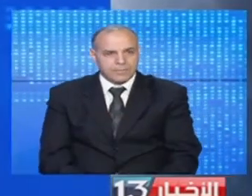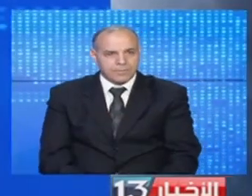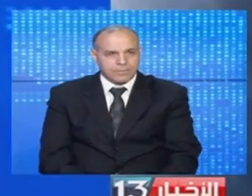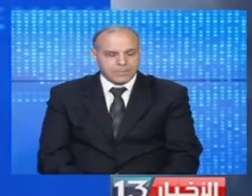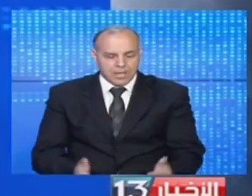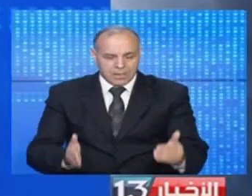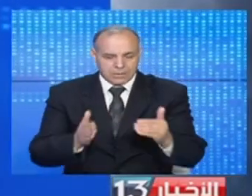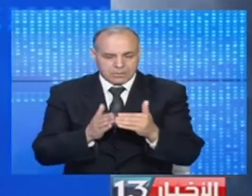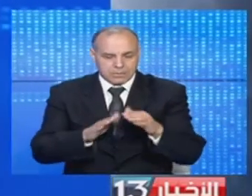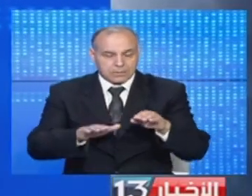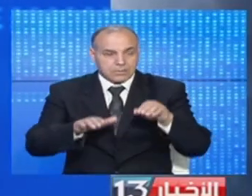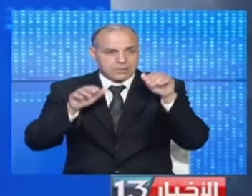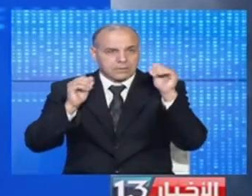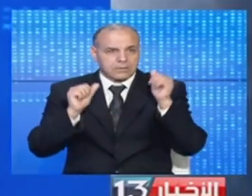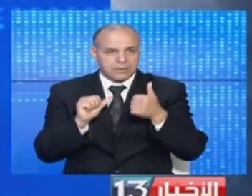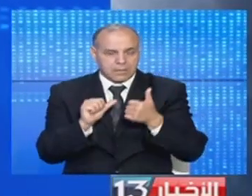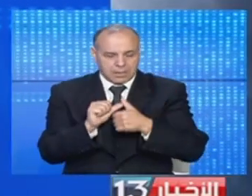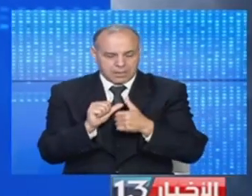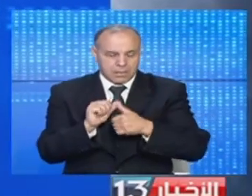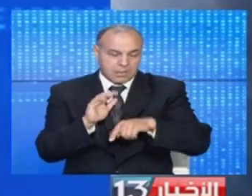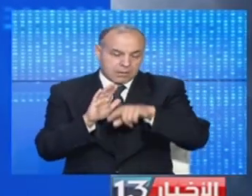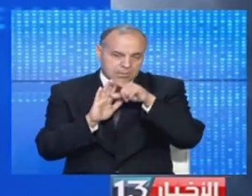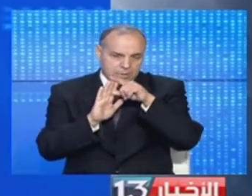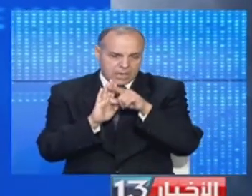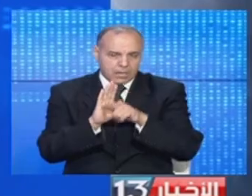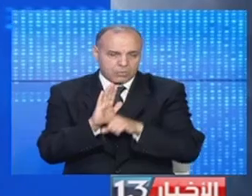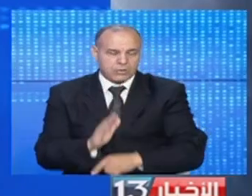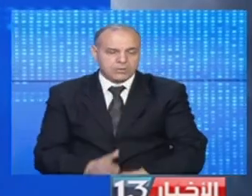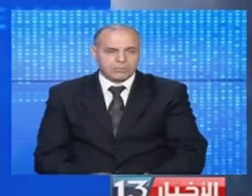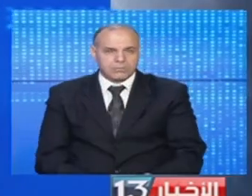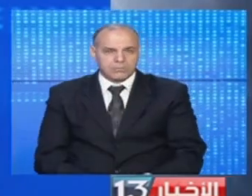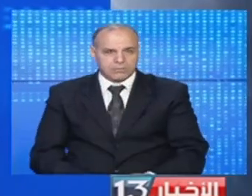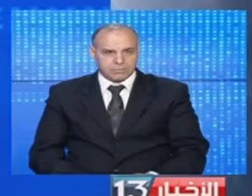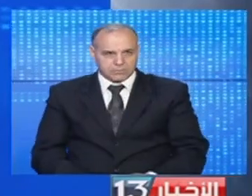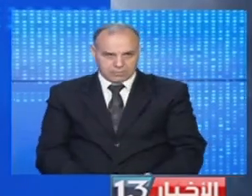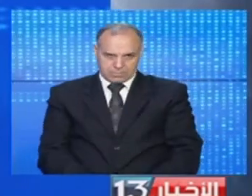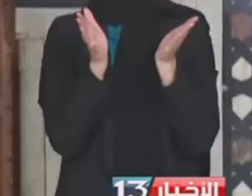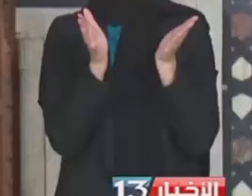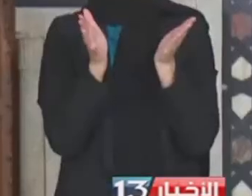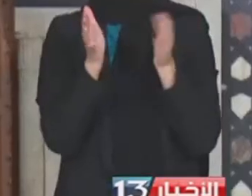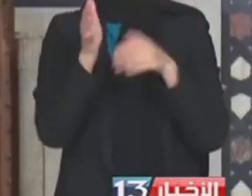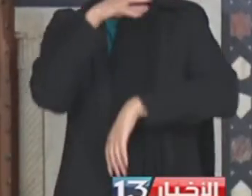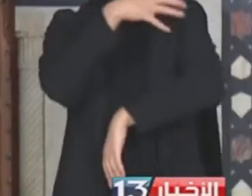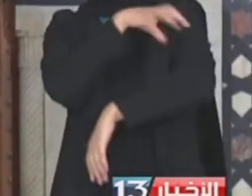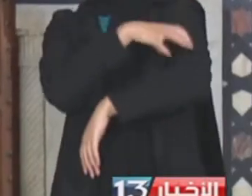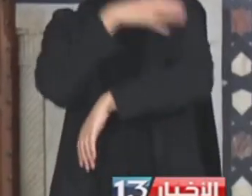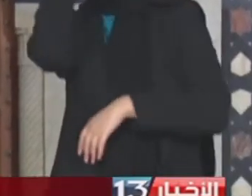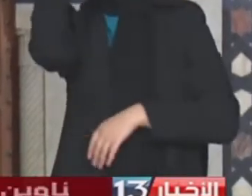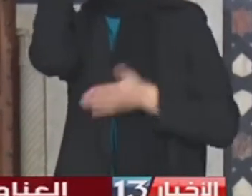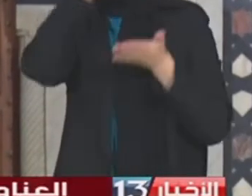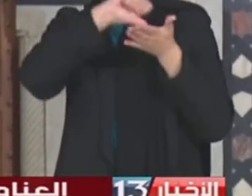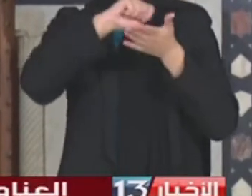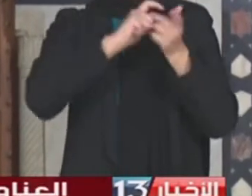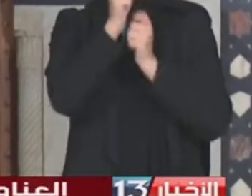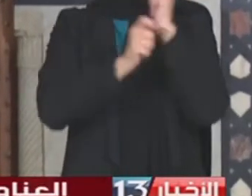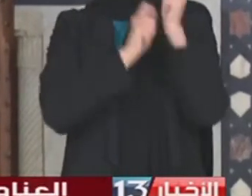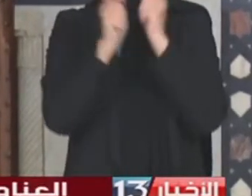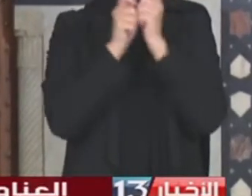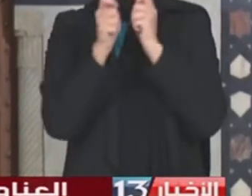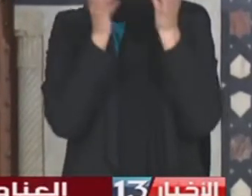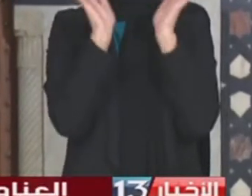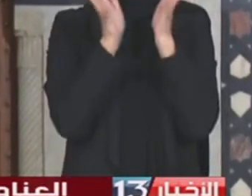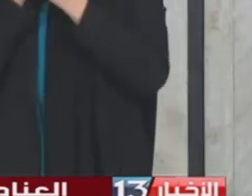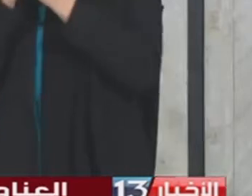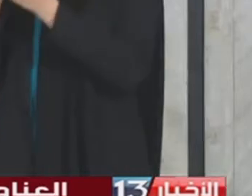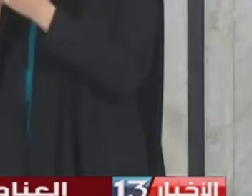ختم نشرتنا مشاهدين الكرام وهذا تذكير بعنوينها وزارة الصحة تعلن وضع أجهزة